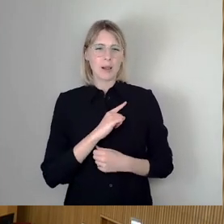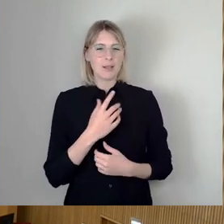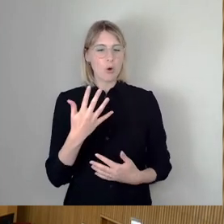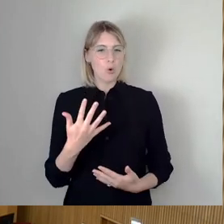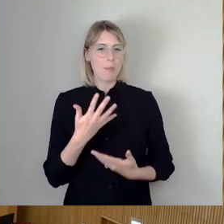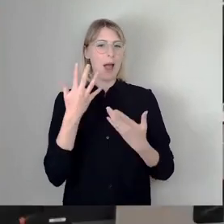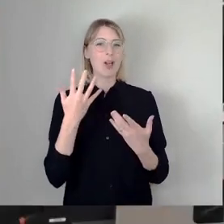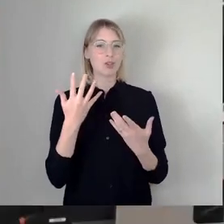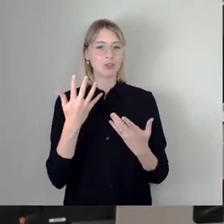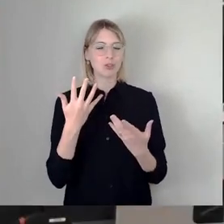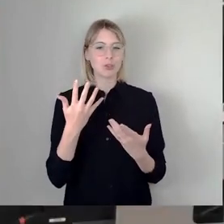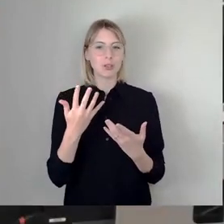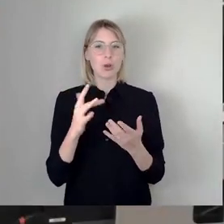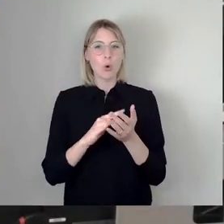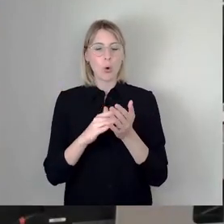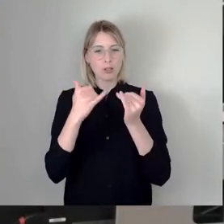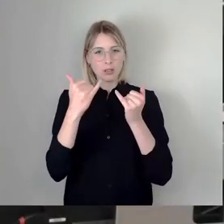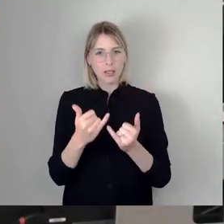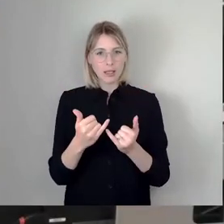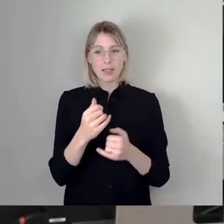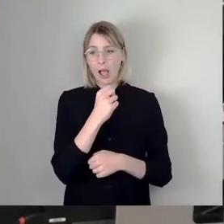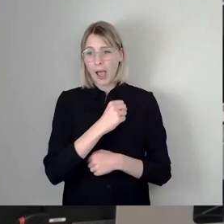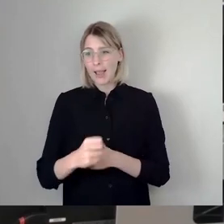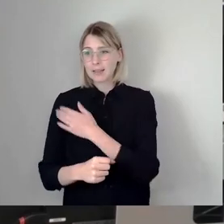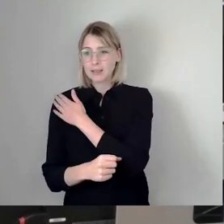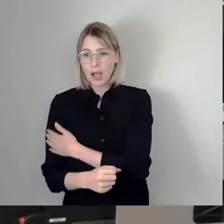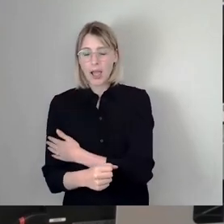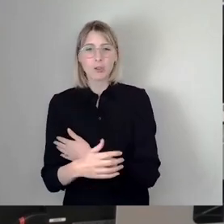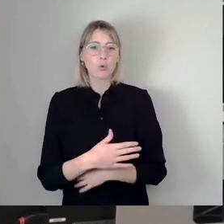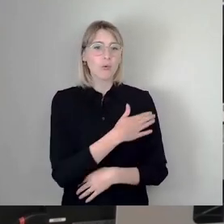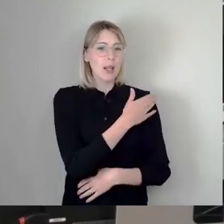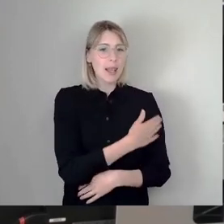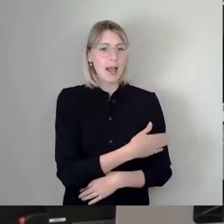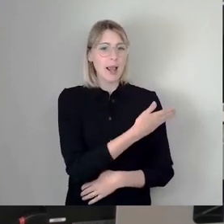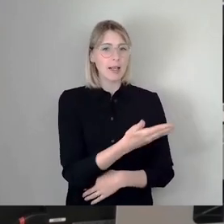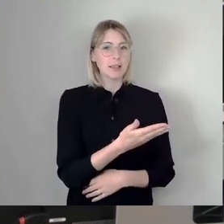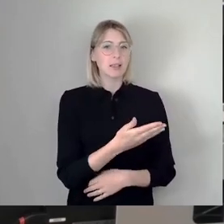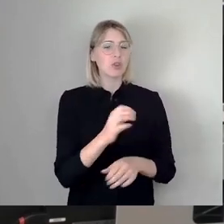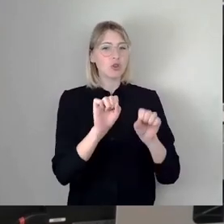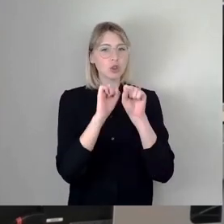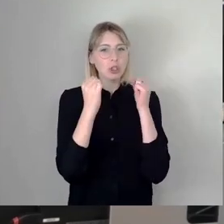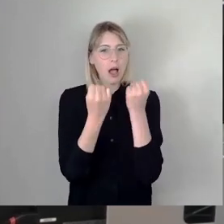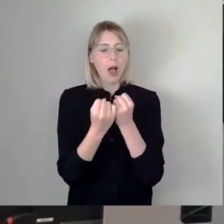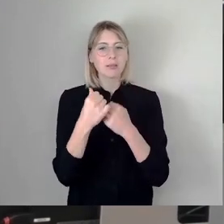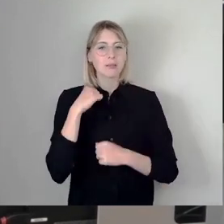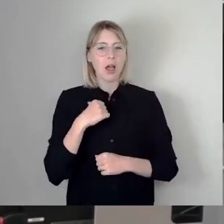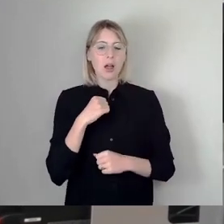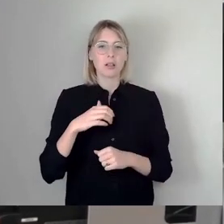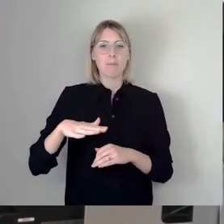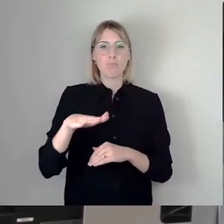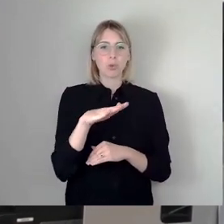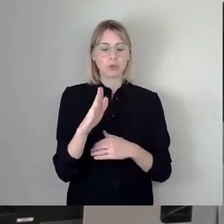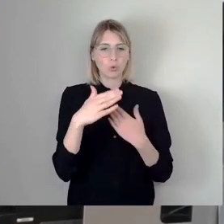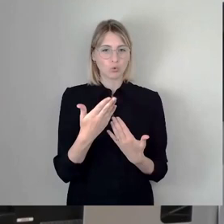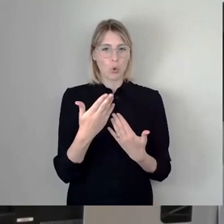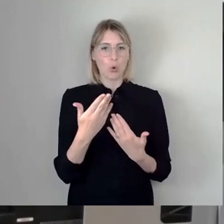dass plötzlich von der ganz rechten Seite und von links diese staatstragende Position eingenommen wird